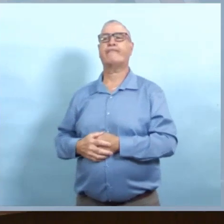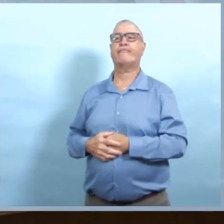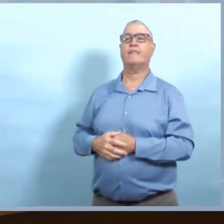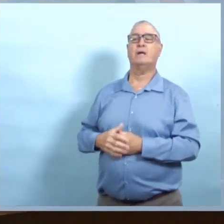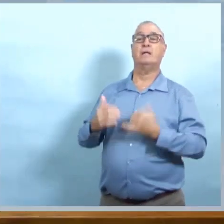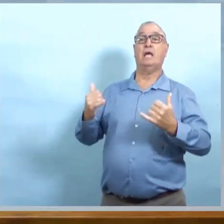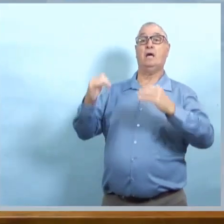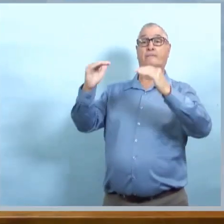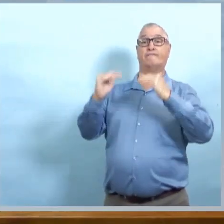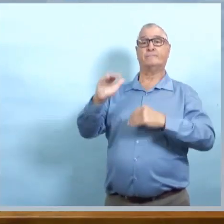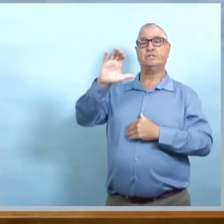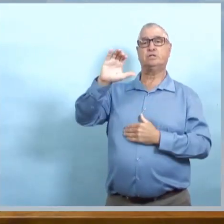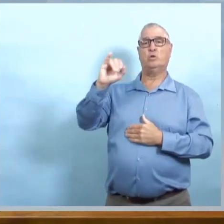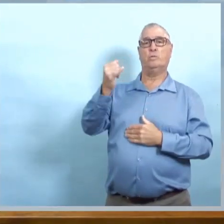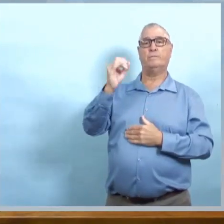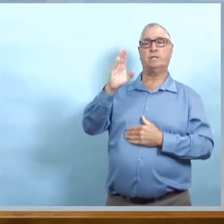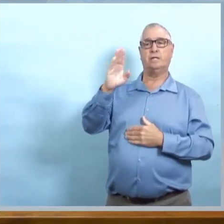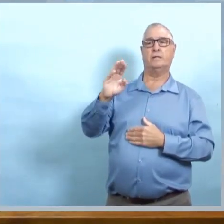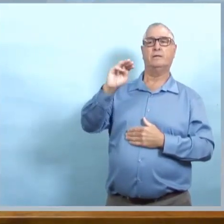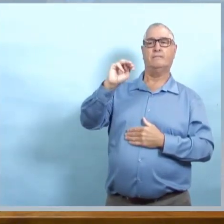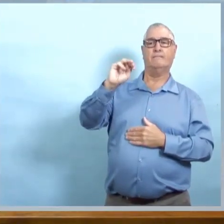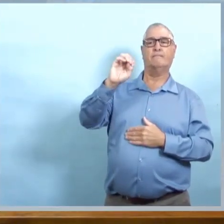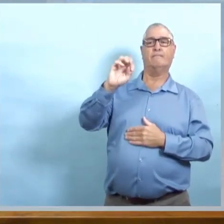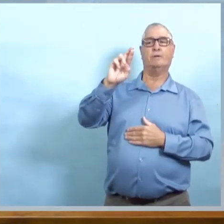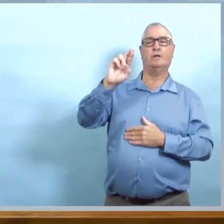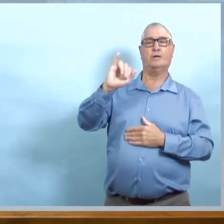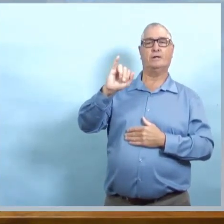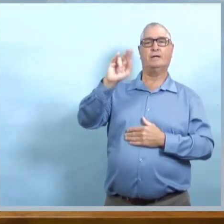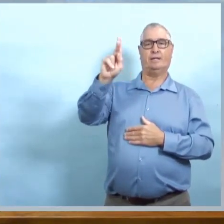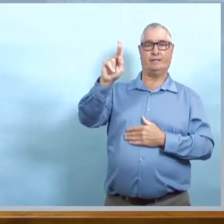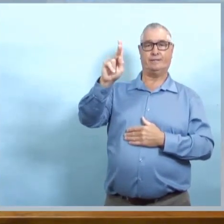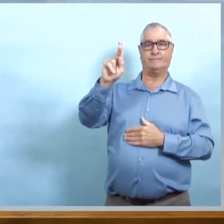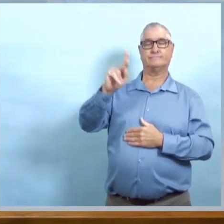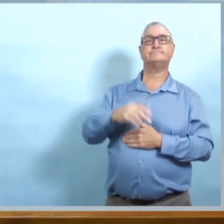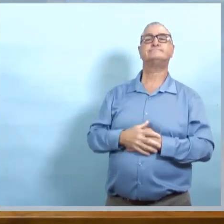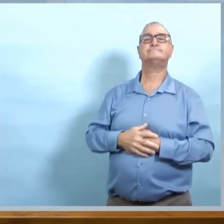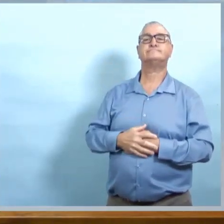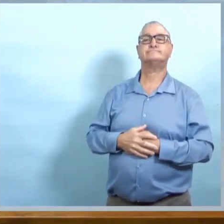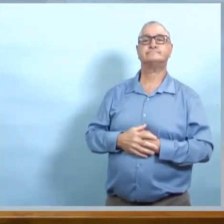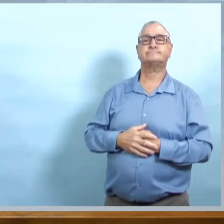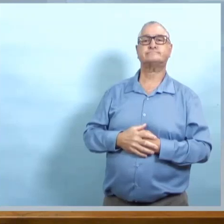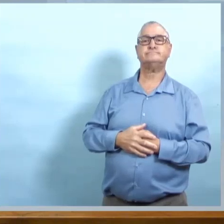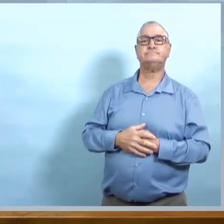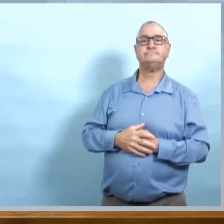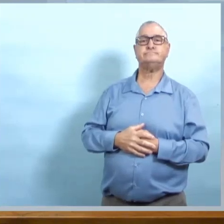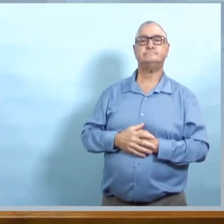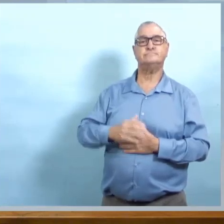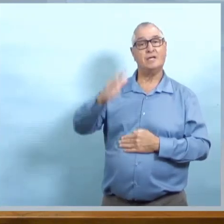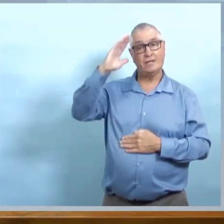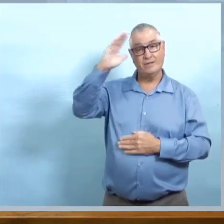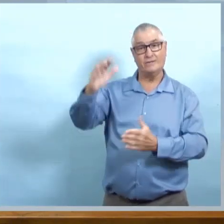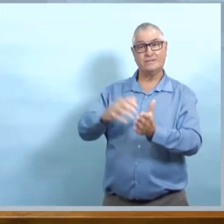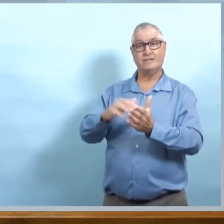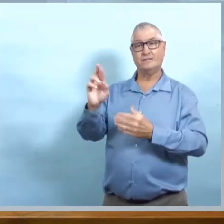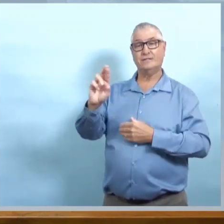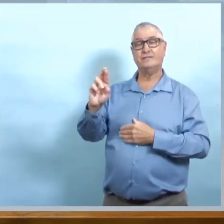et nous devons aussi traiter des nouveaux ordres de santé publique, mais je sais bien que c'est très important et nous travaillons là-dessus.